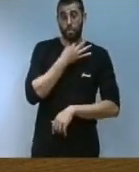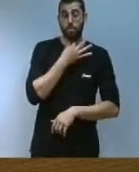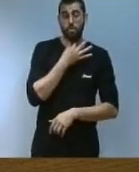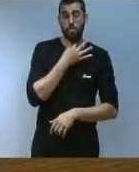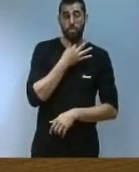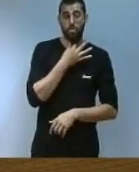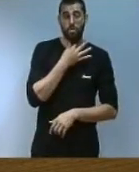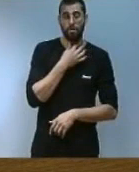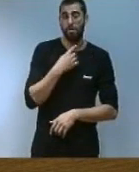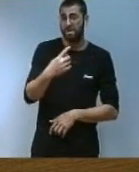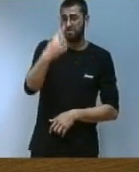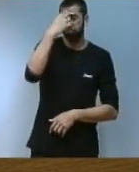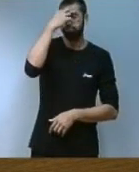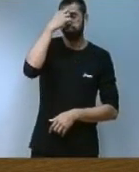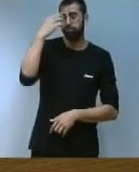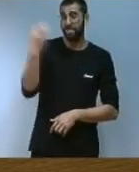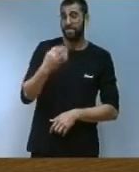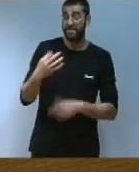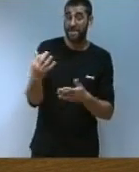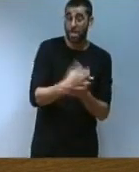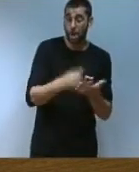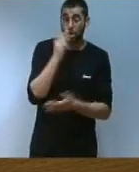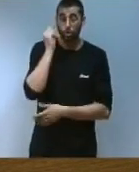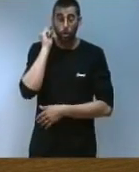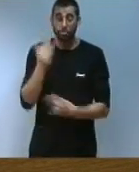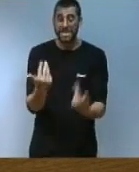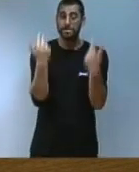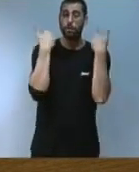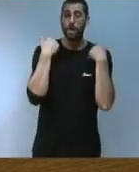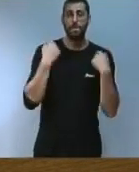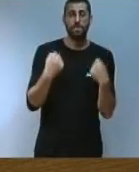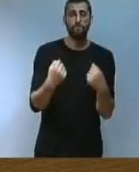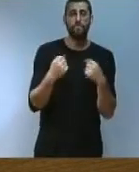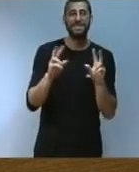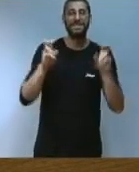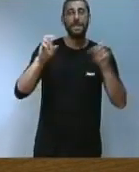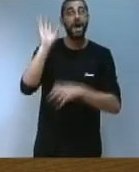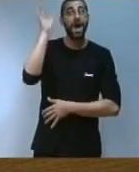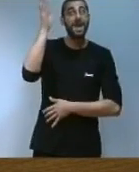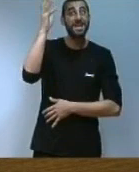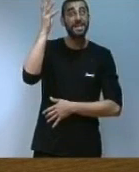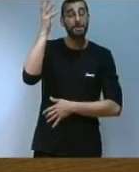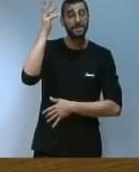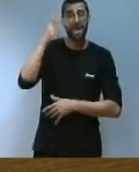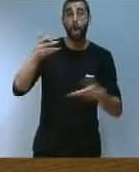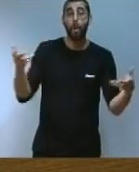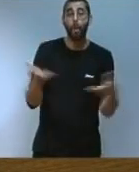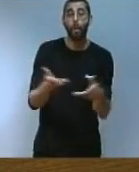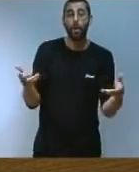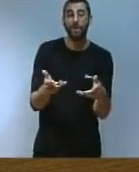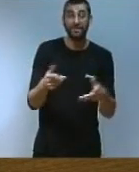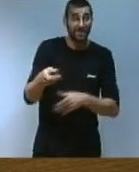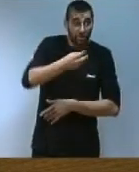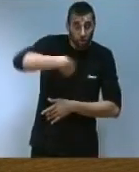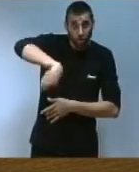hem de conscienciar-nos totes i tots de la gran responsabilitat que tenim respecte a l'emergència climàtica en la qual estem totes i tots